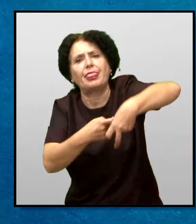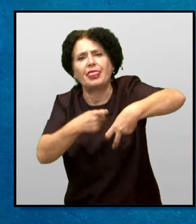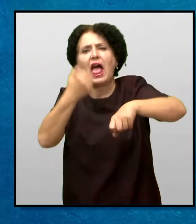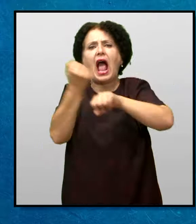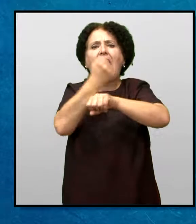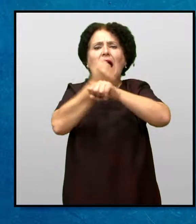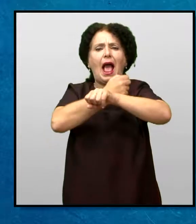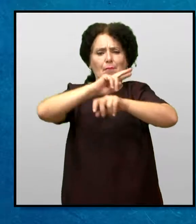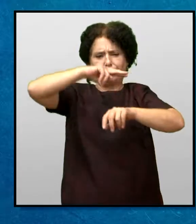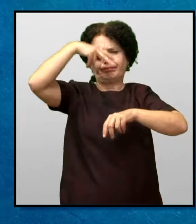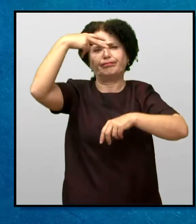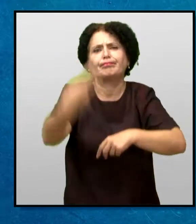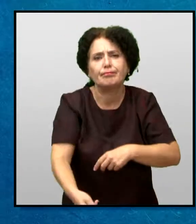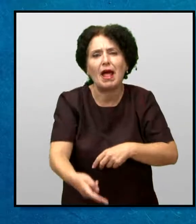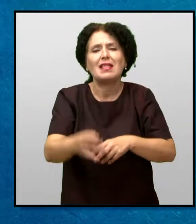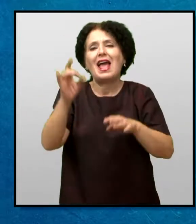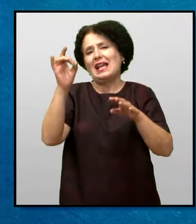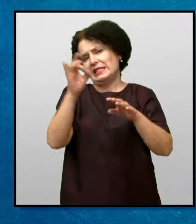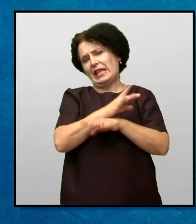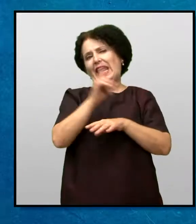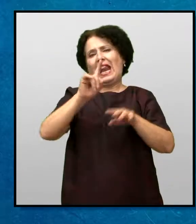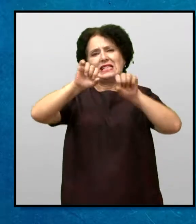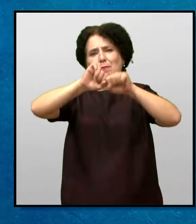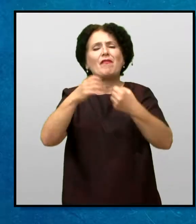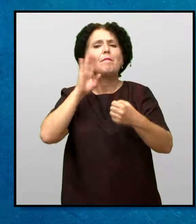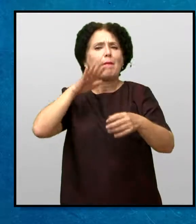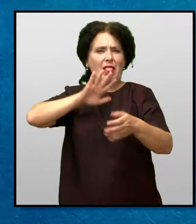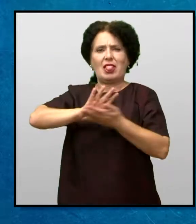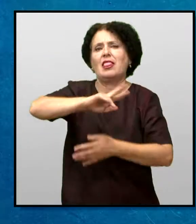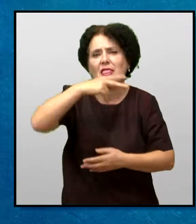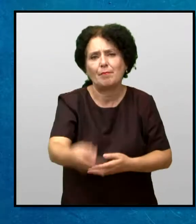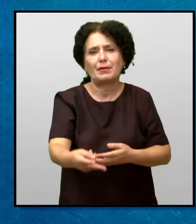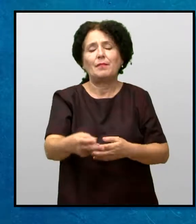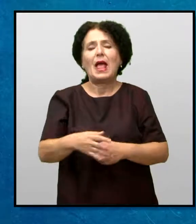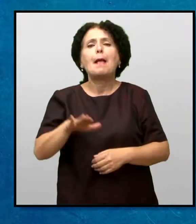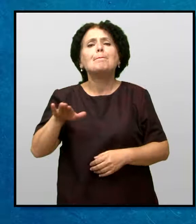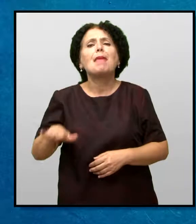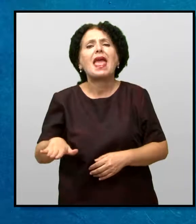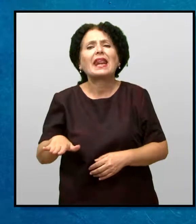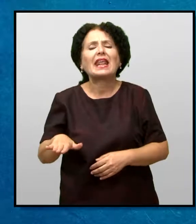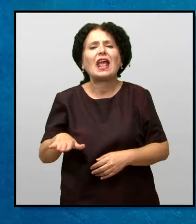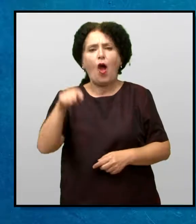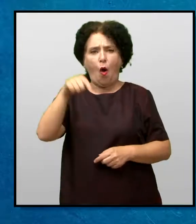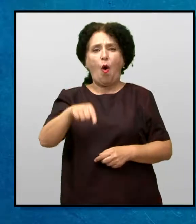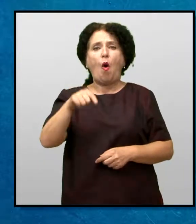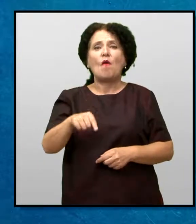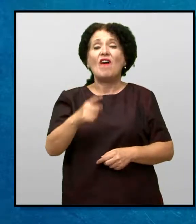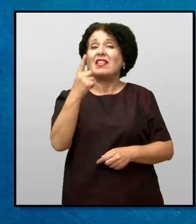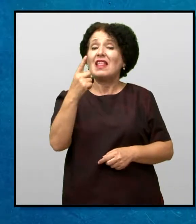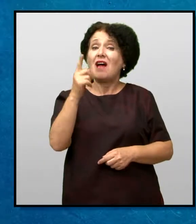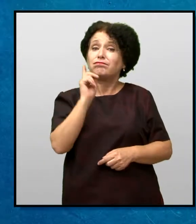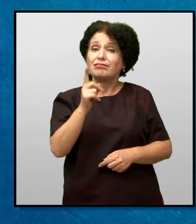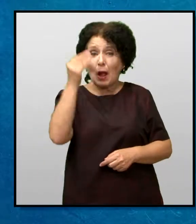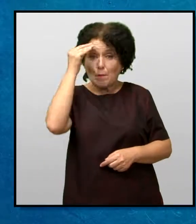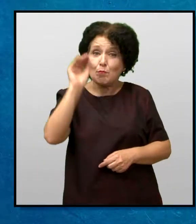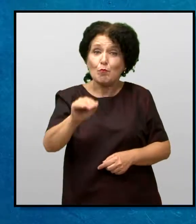камен и падна За срекја не се повреди многу Мери Ова е една